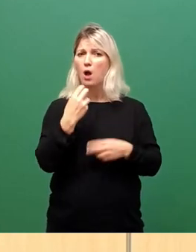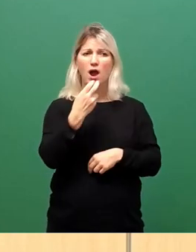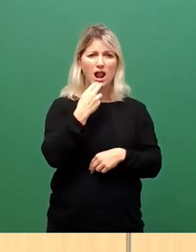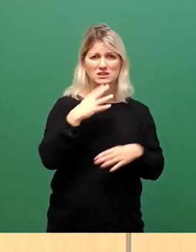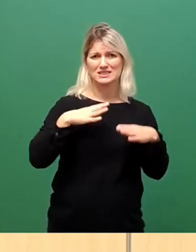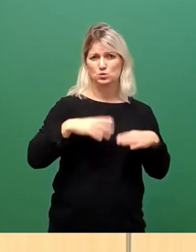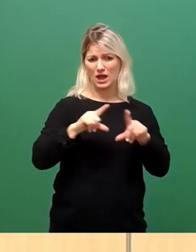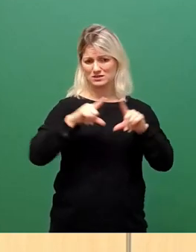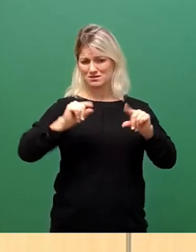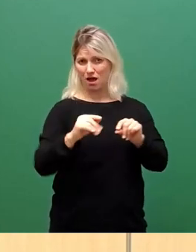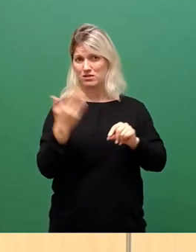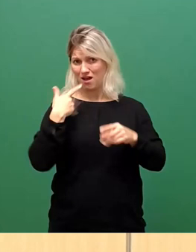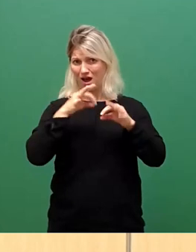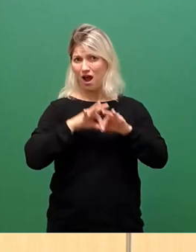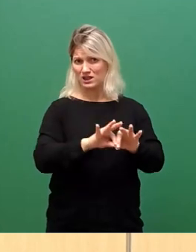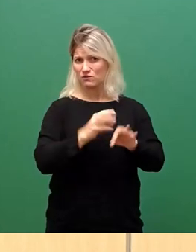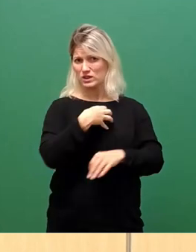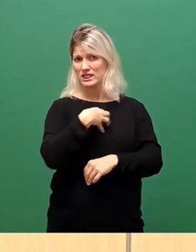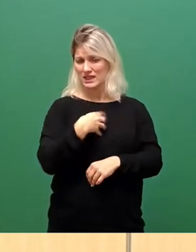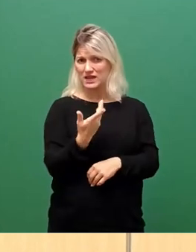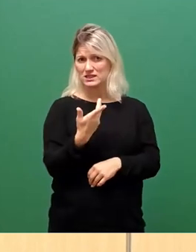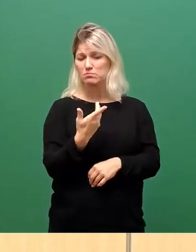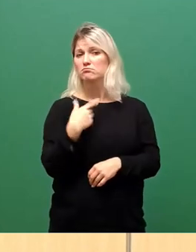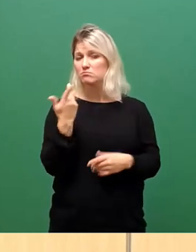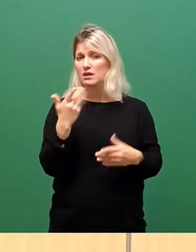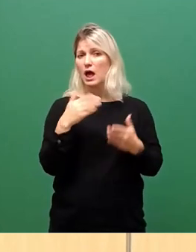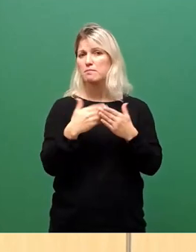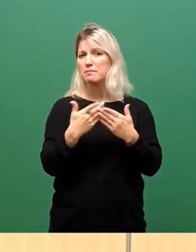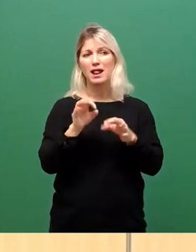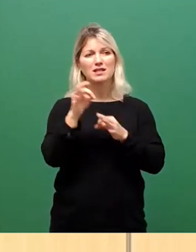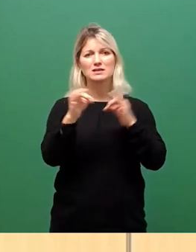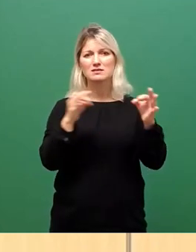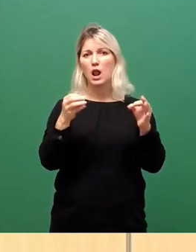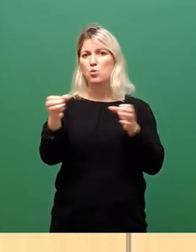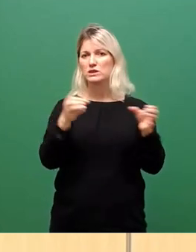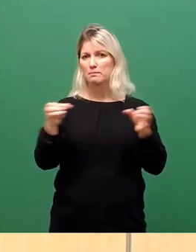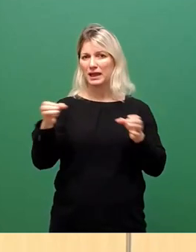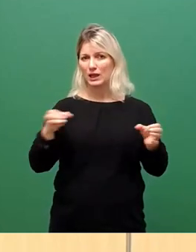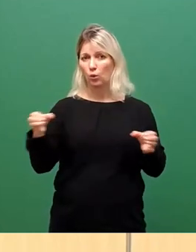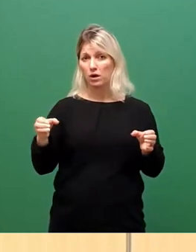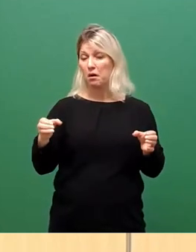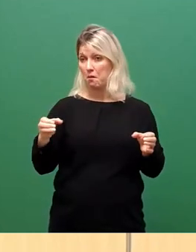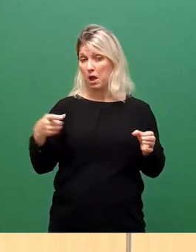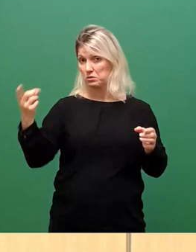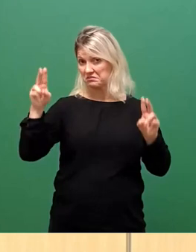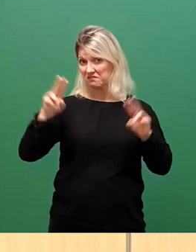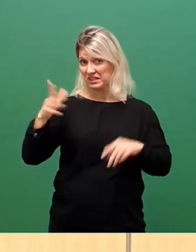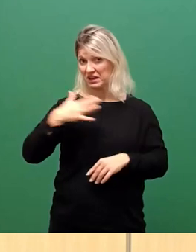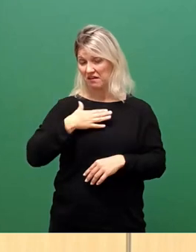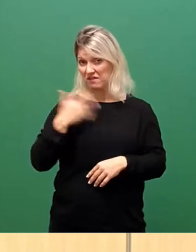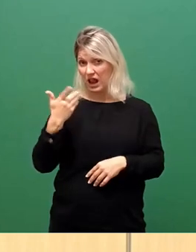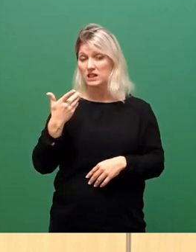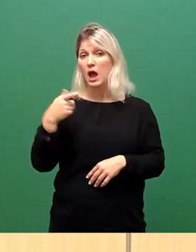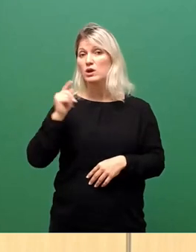wir ja eingeführt in Dresden. Die Ausweitung der dezentralen Unterbringung, sind Sie auch ganz Fan davon. Und die mittlerweile fast vollständige